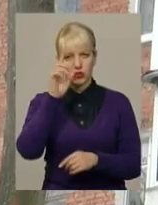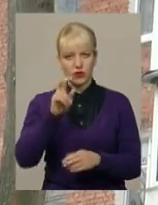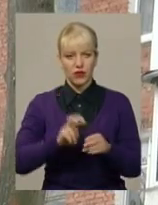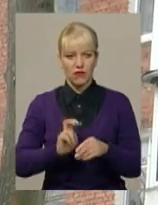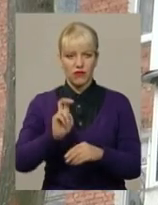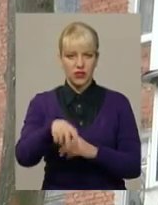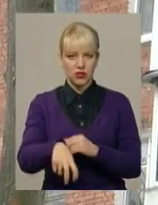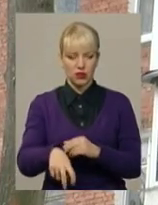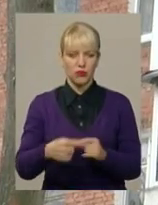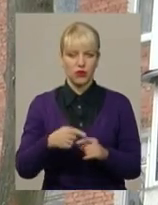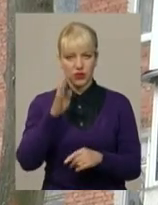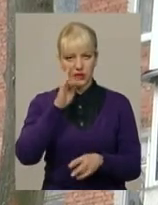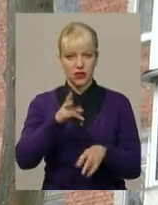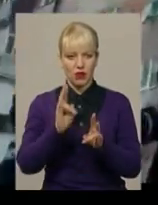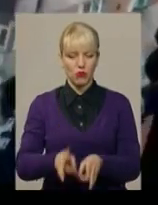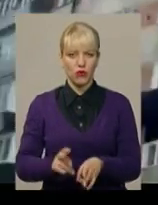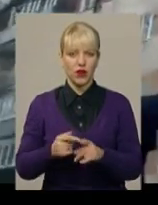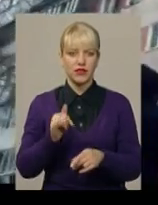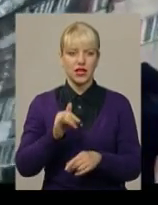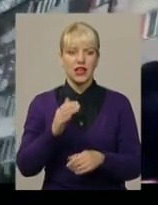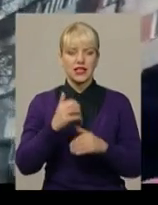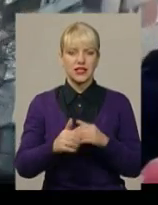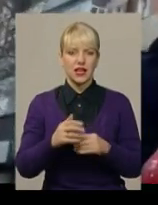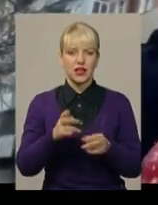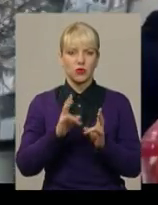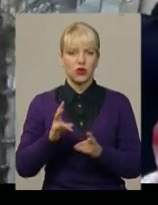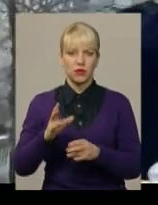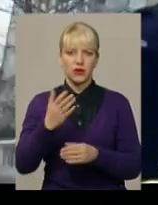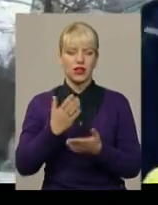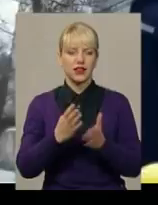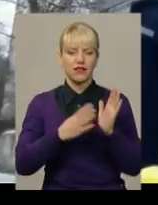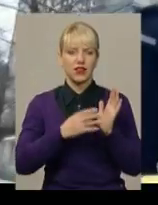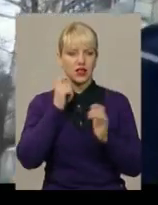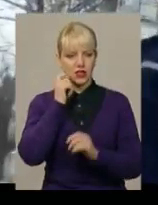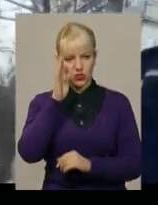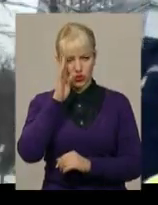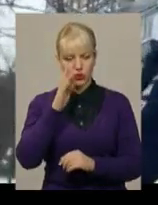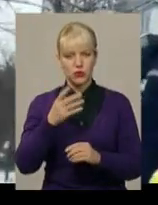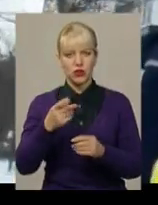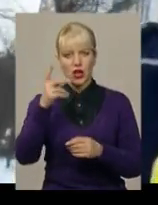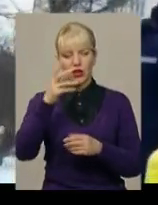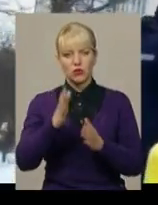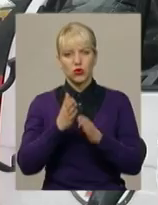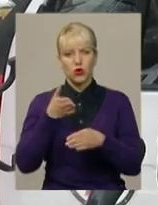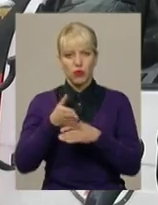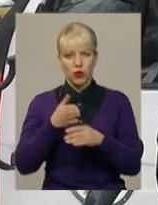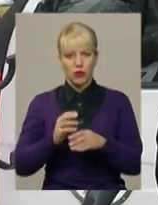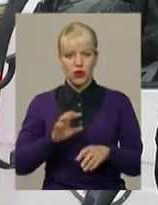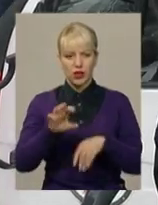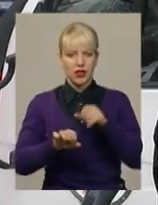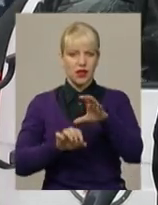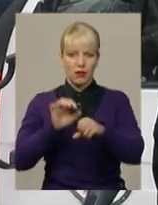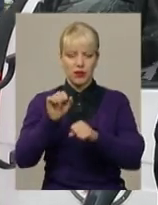вистрибнув з балкону. Він травмувався. Серед потерпілих і 9-річних хлопчик його рятувальники зняли з четвертого поверху автодрабиною. Було